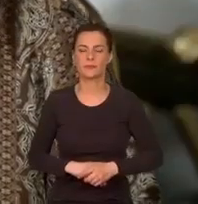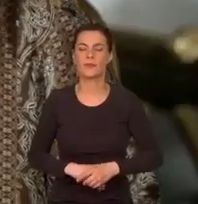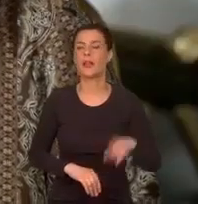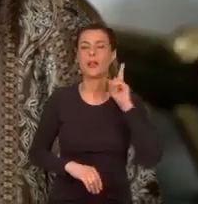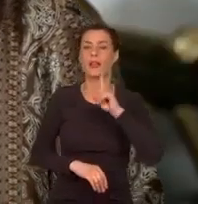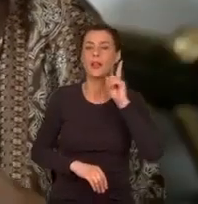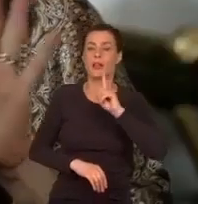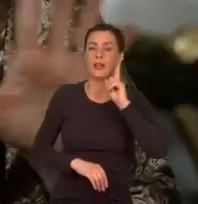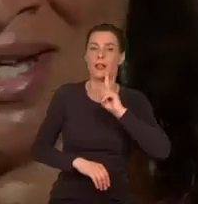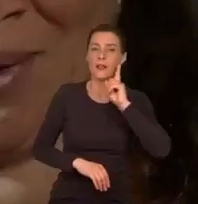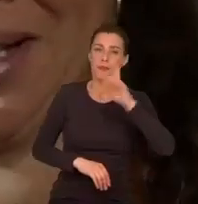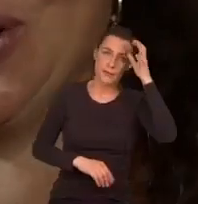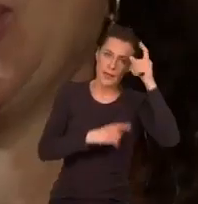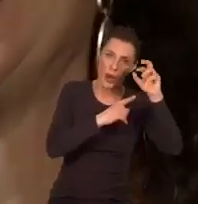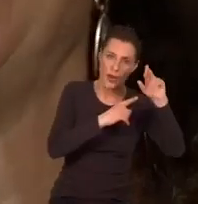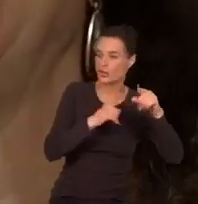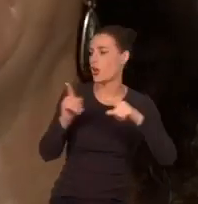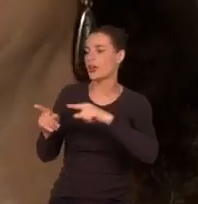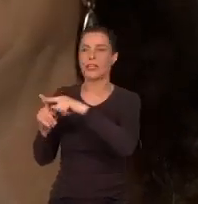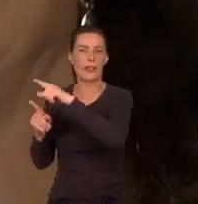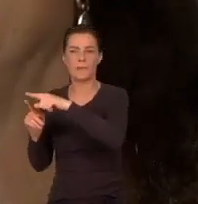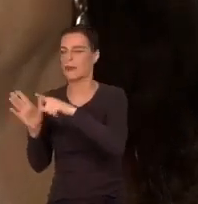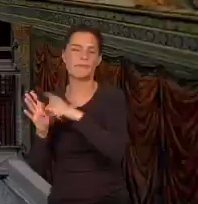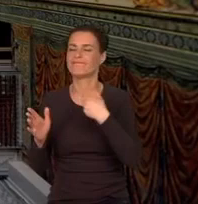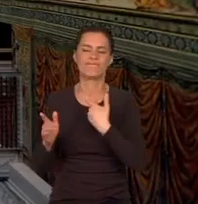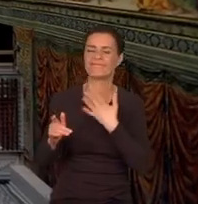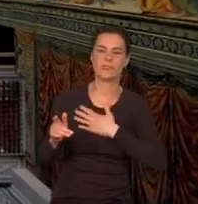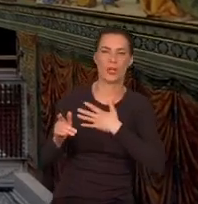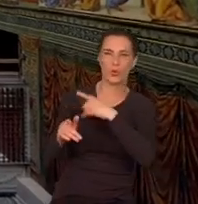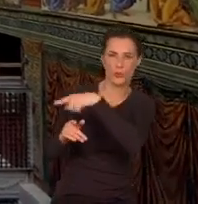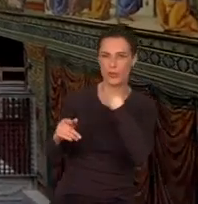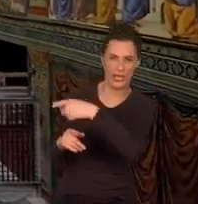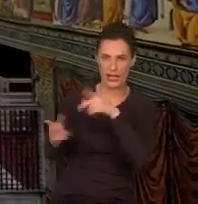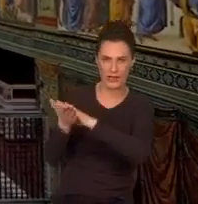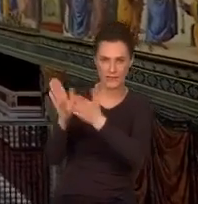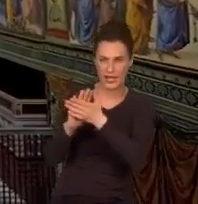Artyści nie szczególnie się lubili, więc Michał Anioł stwierdził, że sam się tym zajmie.